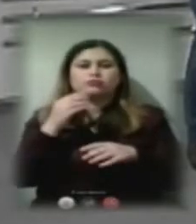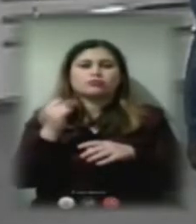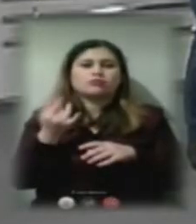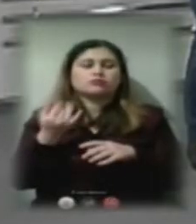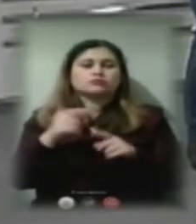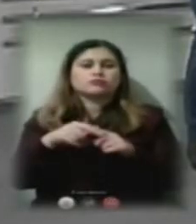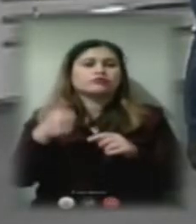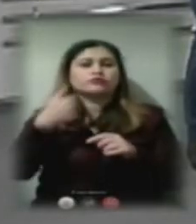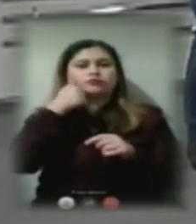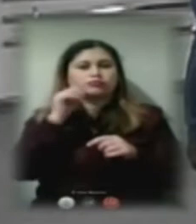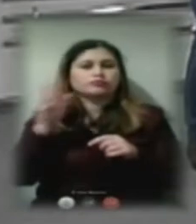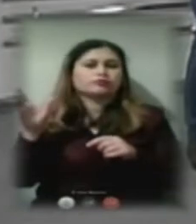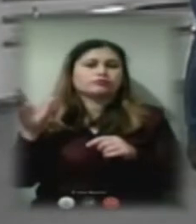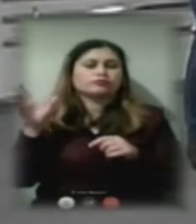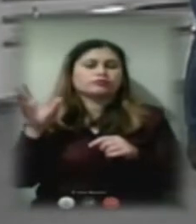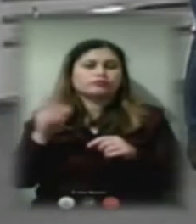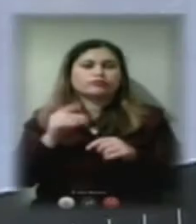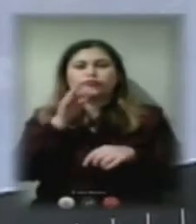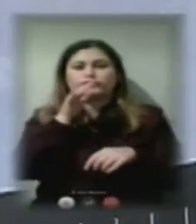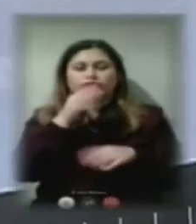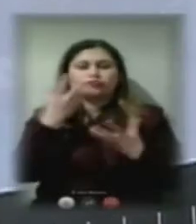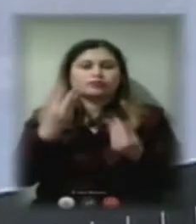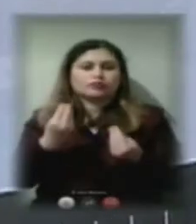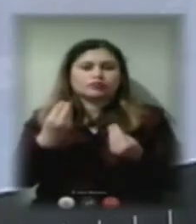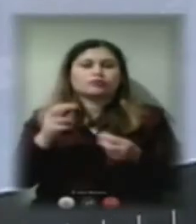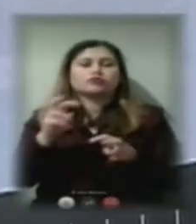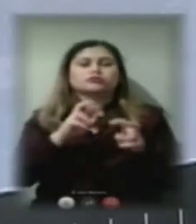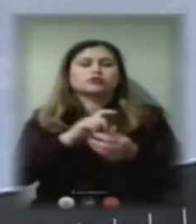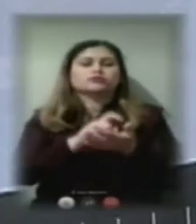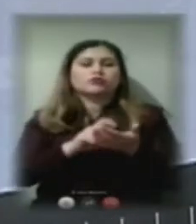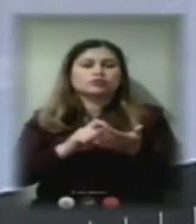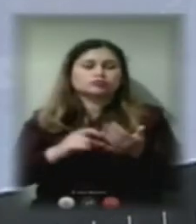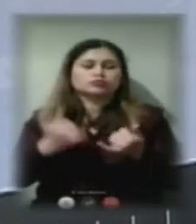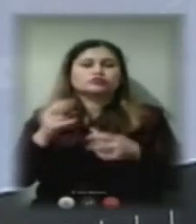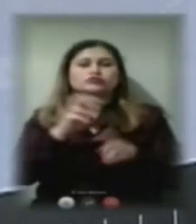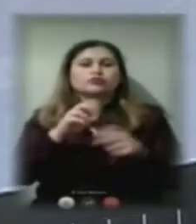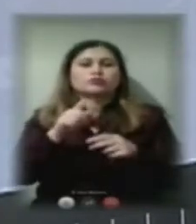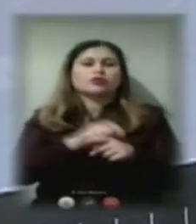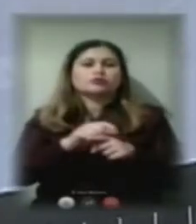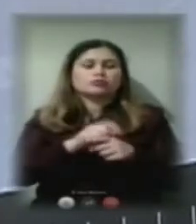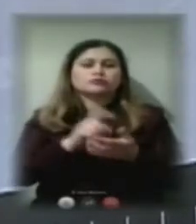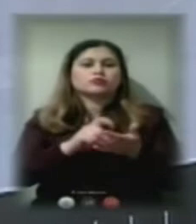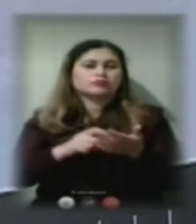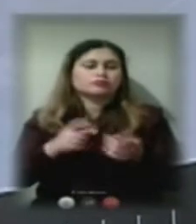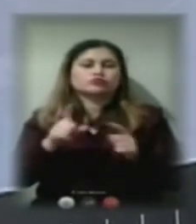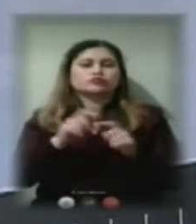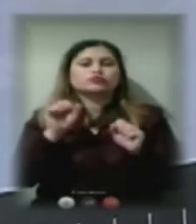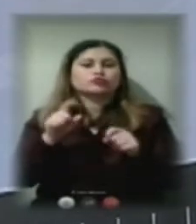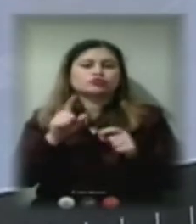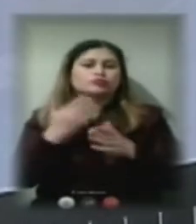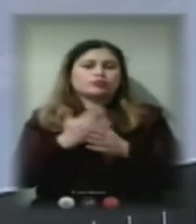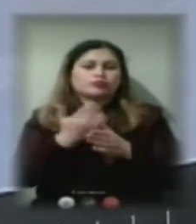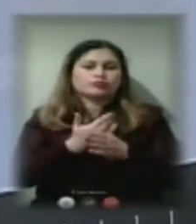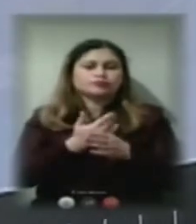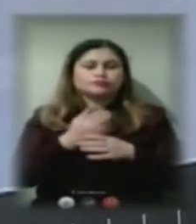день шукали зварювальника, сьогодні шукали матеріали для зварювання. Чи може хтось допомогти людям? 305-й